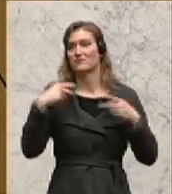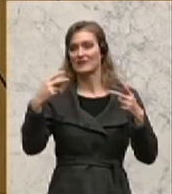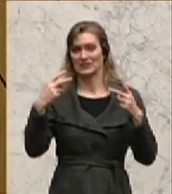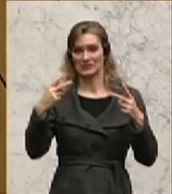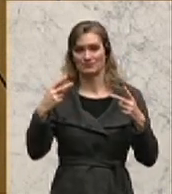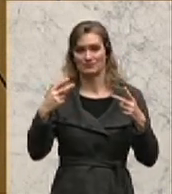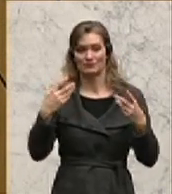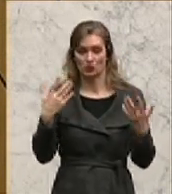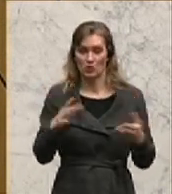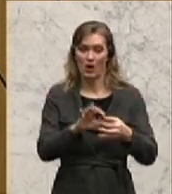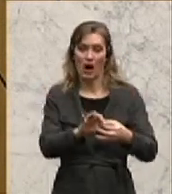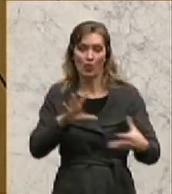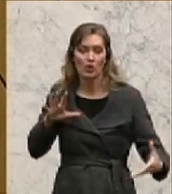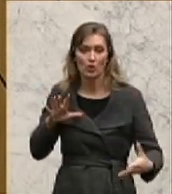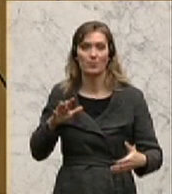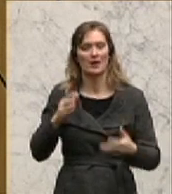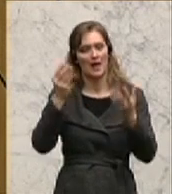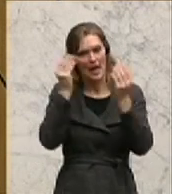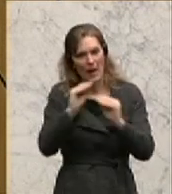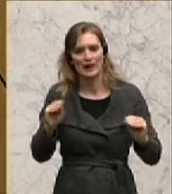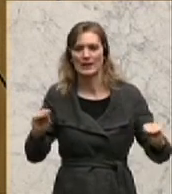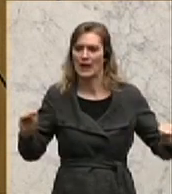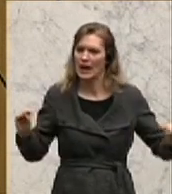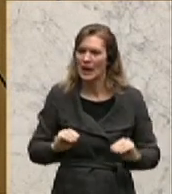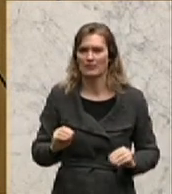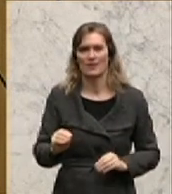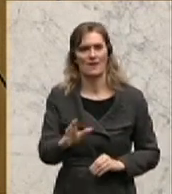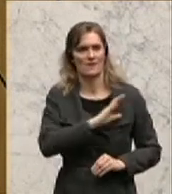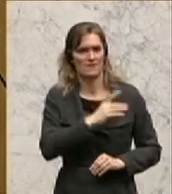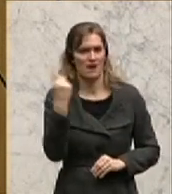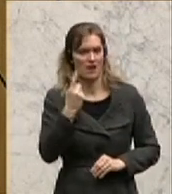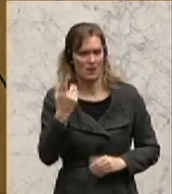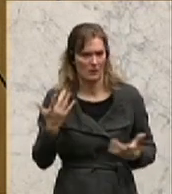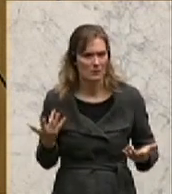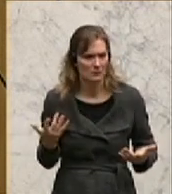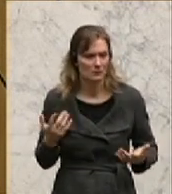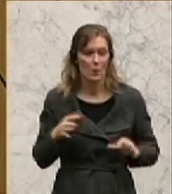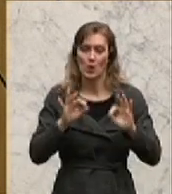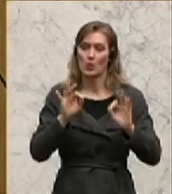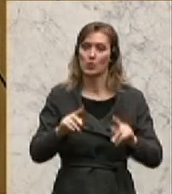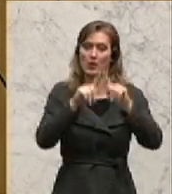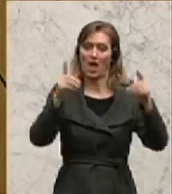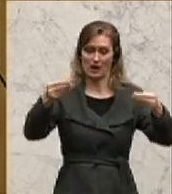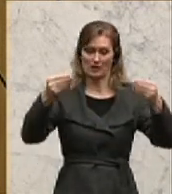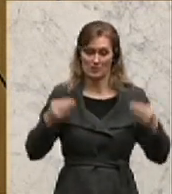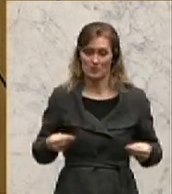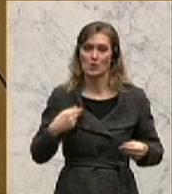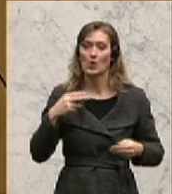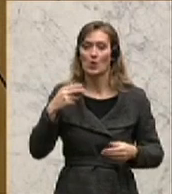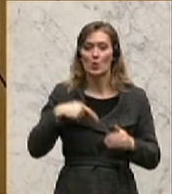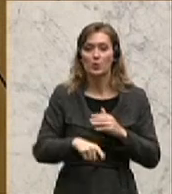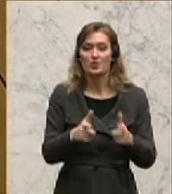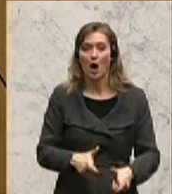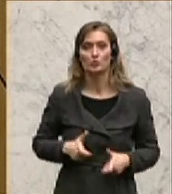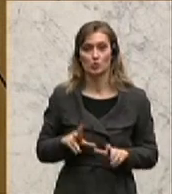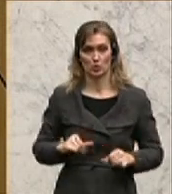für diese Autonomie eine ehrliche, echte Gefahr da. Das Gutachten, das ich Ihnen im Südtirol-Unterausschuss zitiert